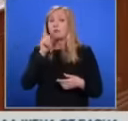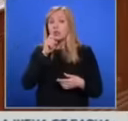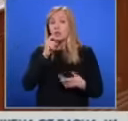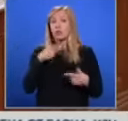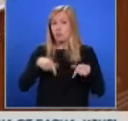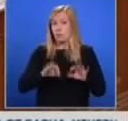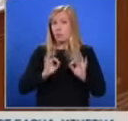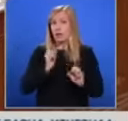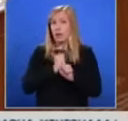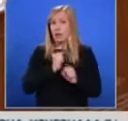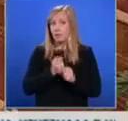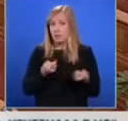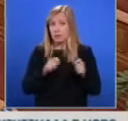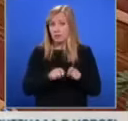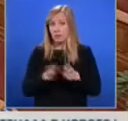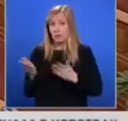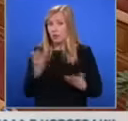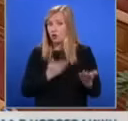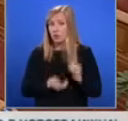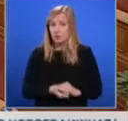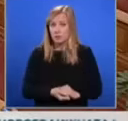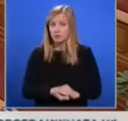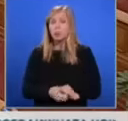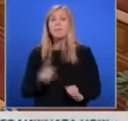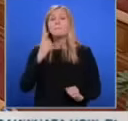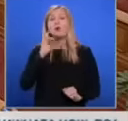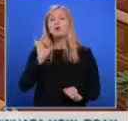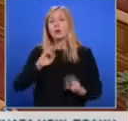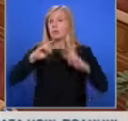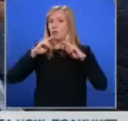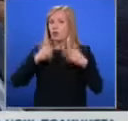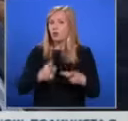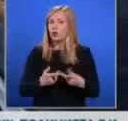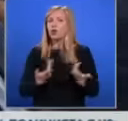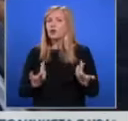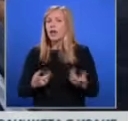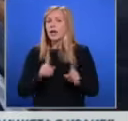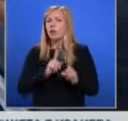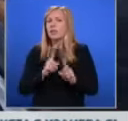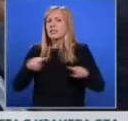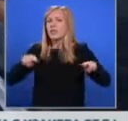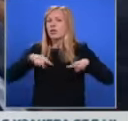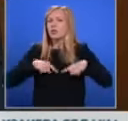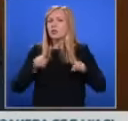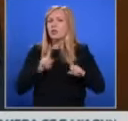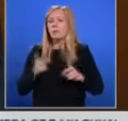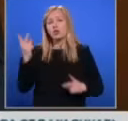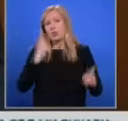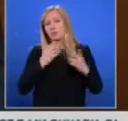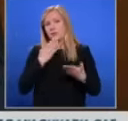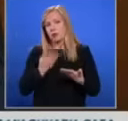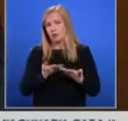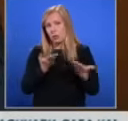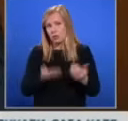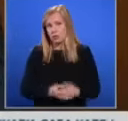момента работят и са завършили това училище. Бойко Рашков отвърна, че хора, които не са юристи, не могат да разберат предложението му. Наши